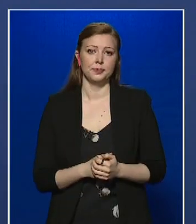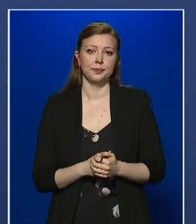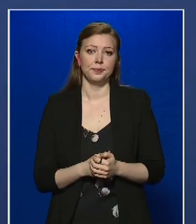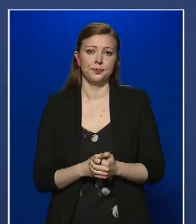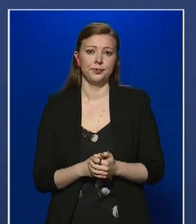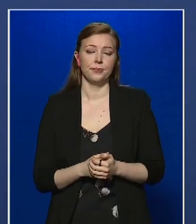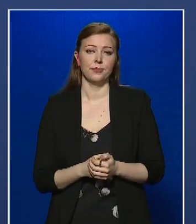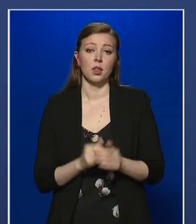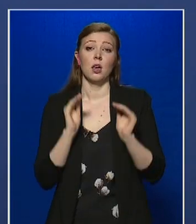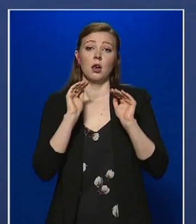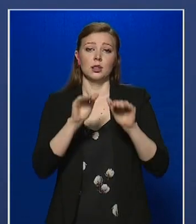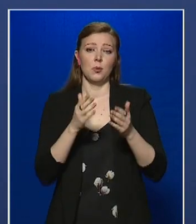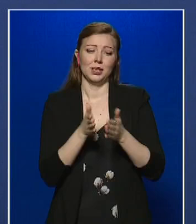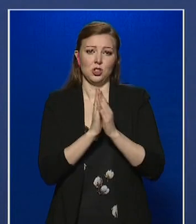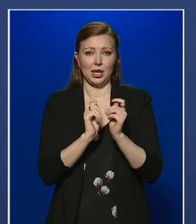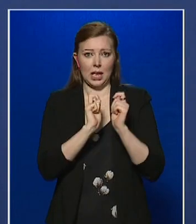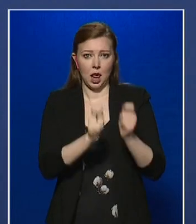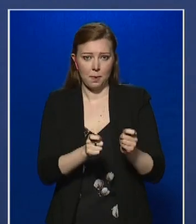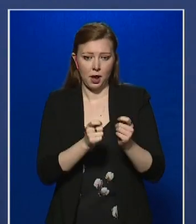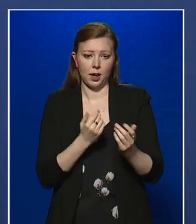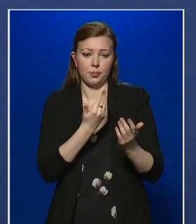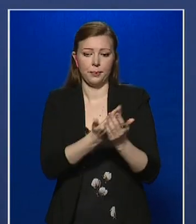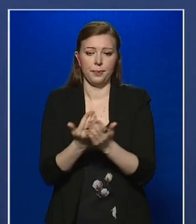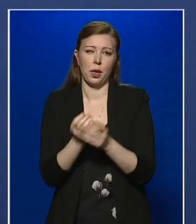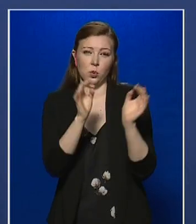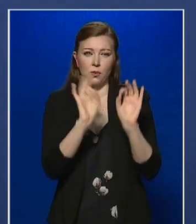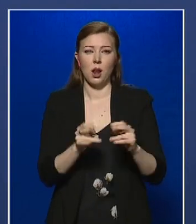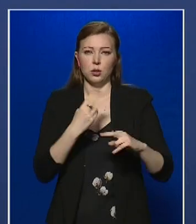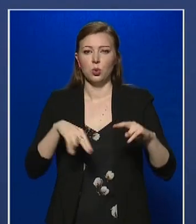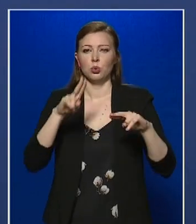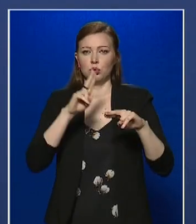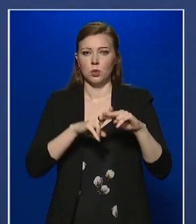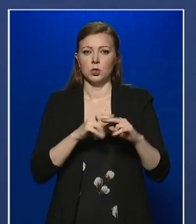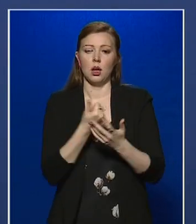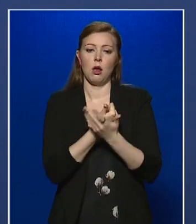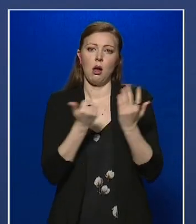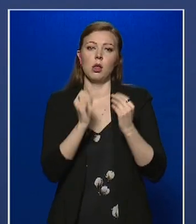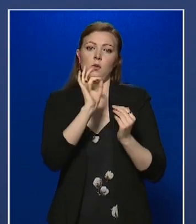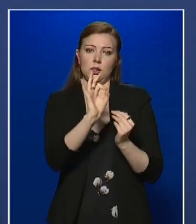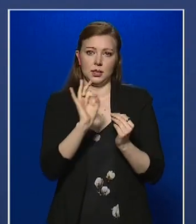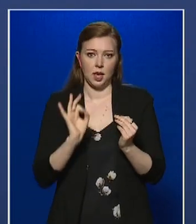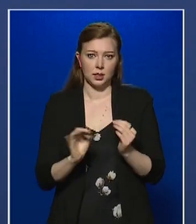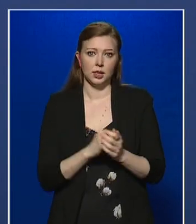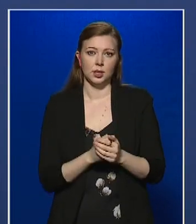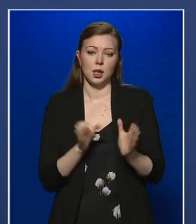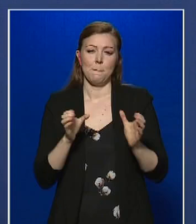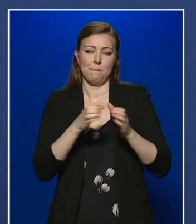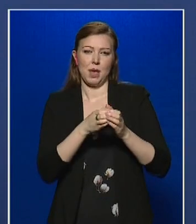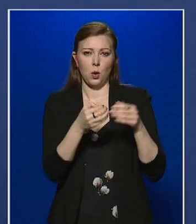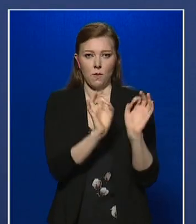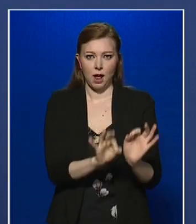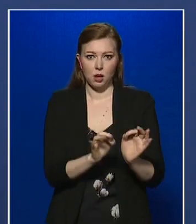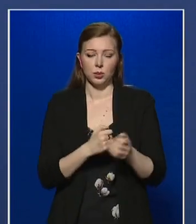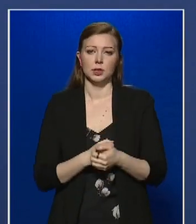támogatási kérelmeket benyújtó vállalatok többsége 60%-a mikrovállalkozás,